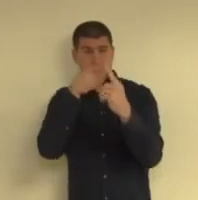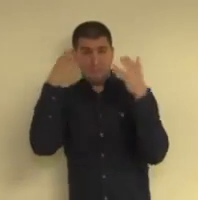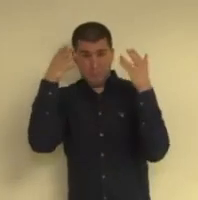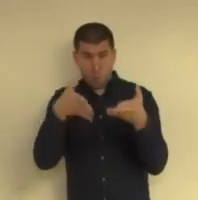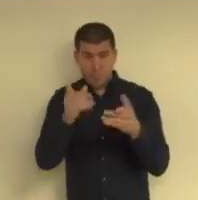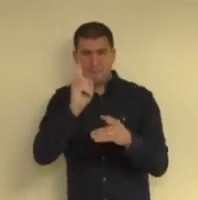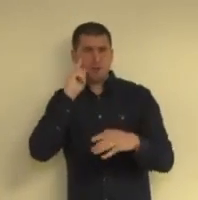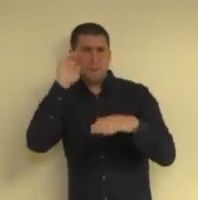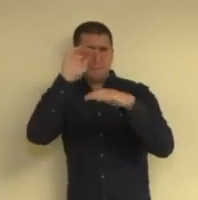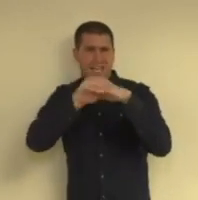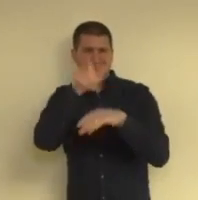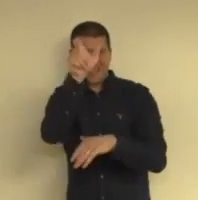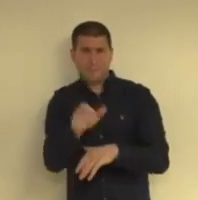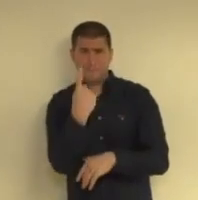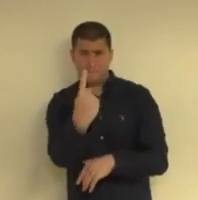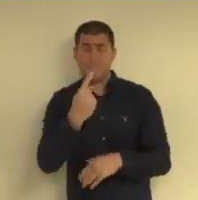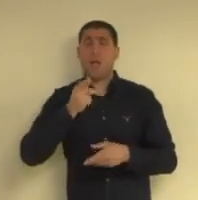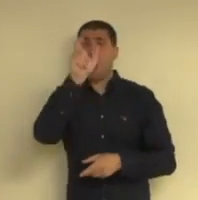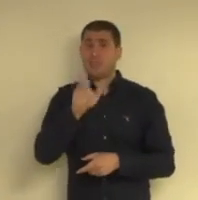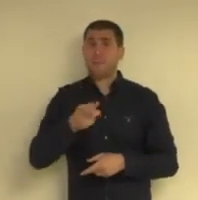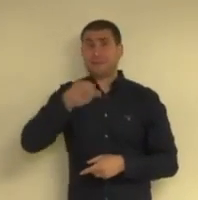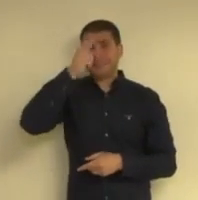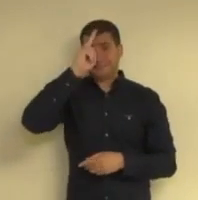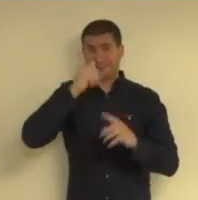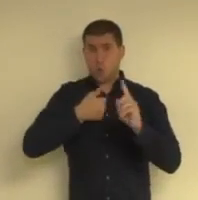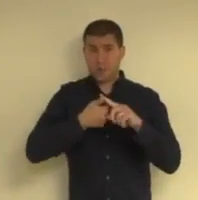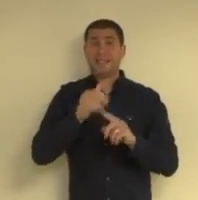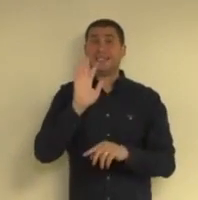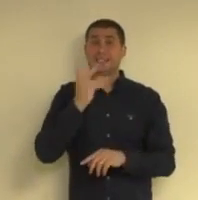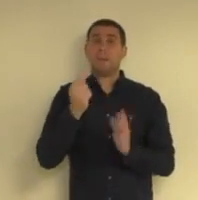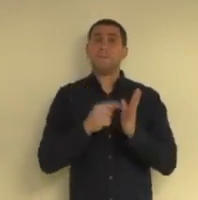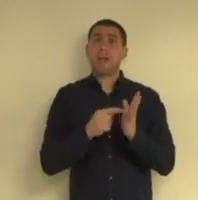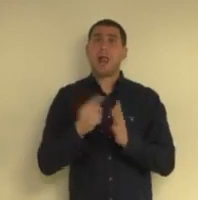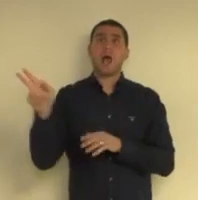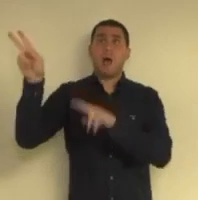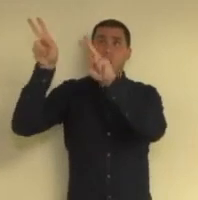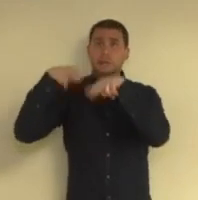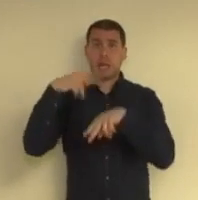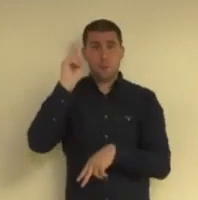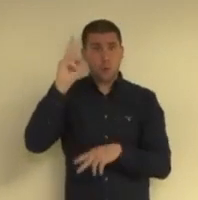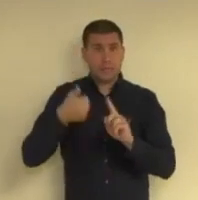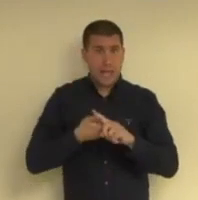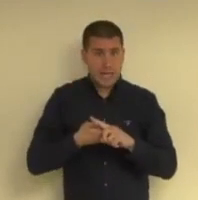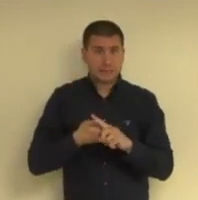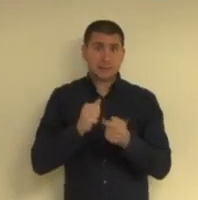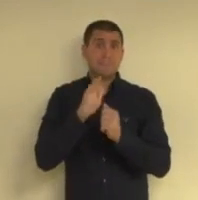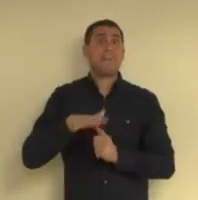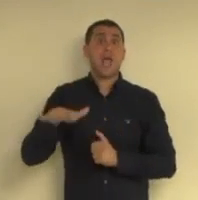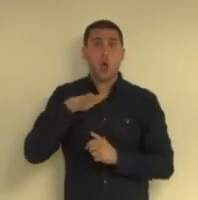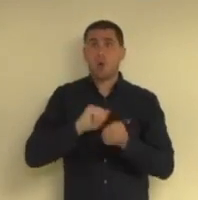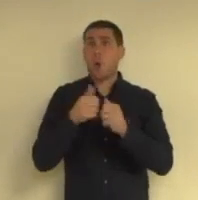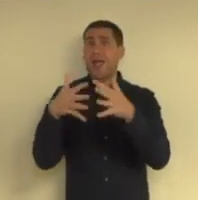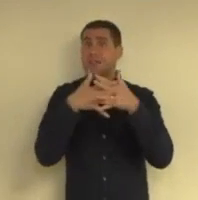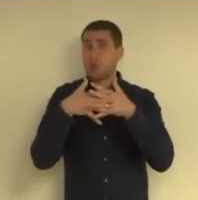למי שהתארנו אותו כאדם בסיכון אם זה מפני שהוא הגיע מחוץ לארץ, מאירופה,